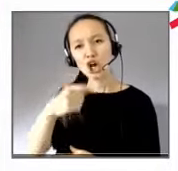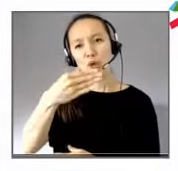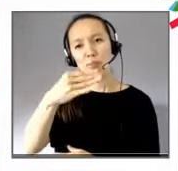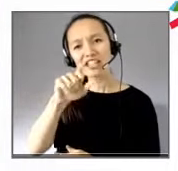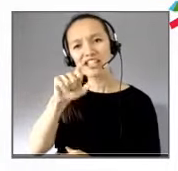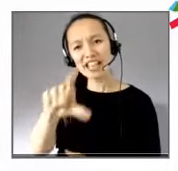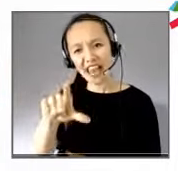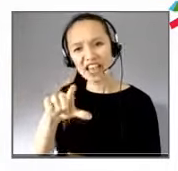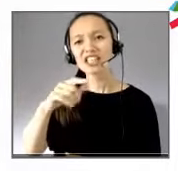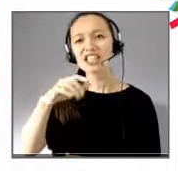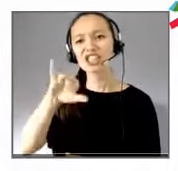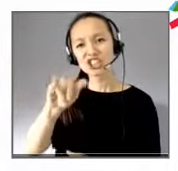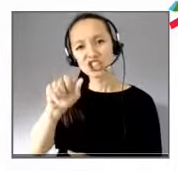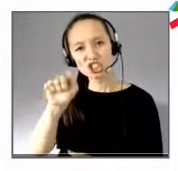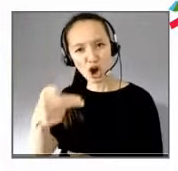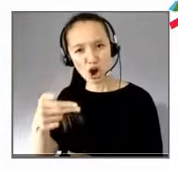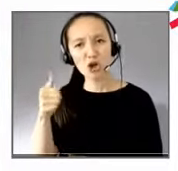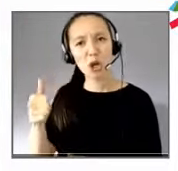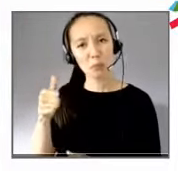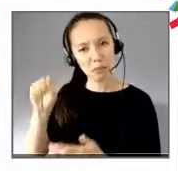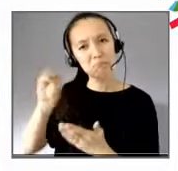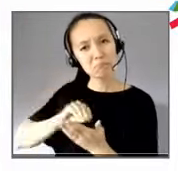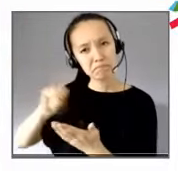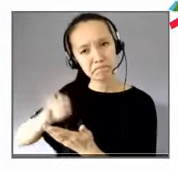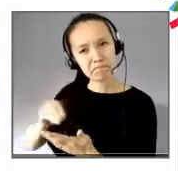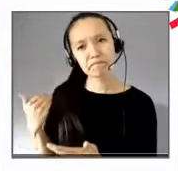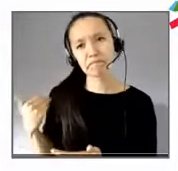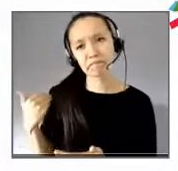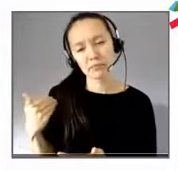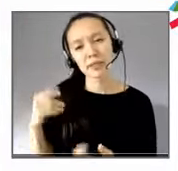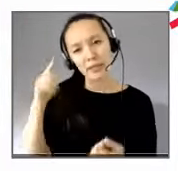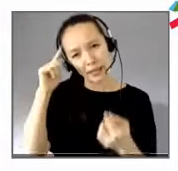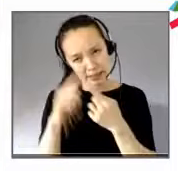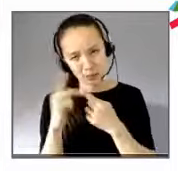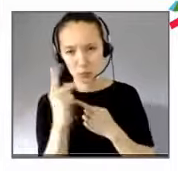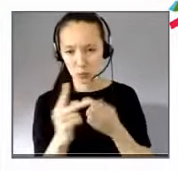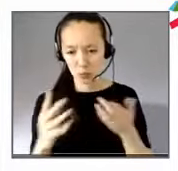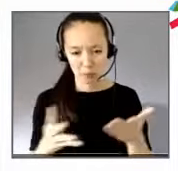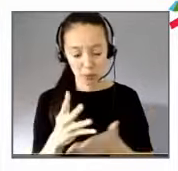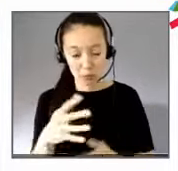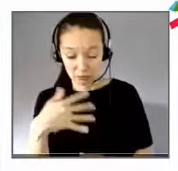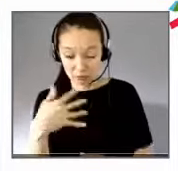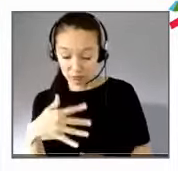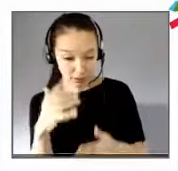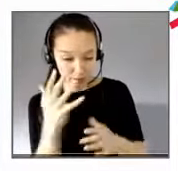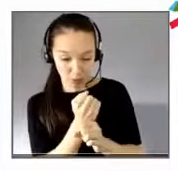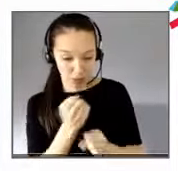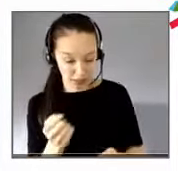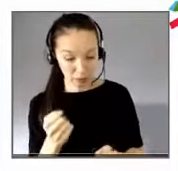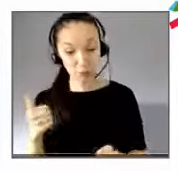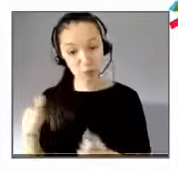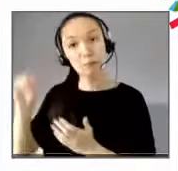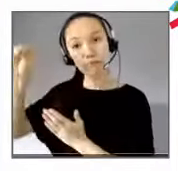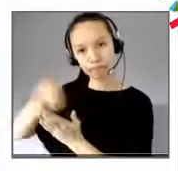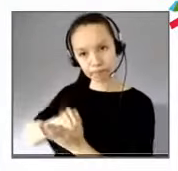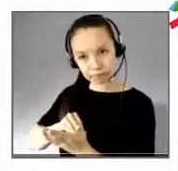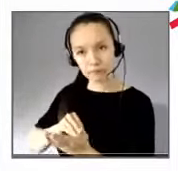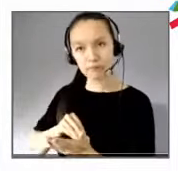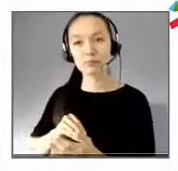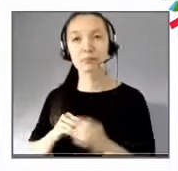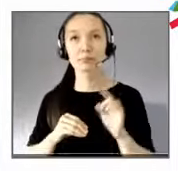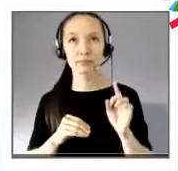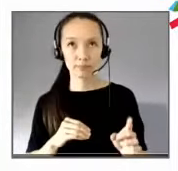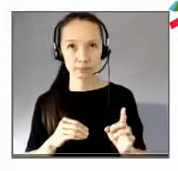parcours tout à fait passionnant d'Ivan Illich. Et le convivialisme, Yvan Illich, l'a pensé évidemment